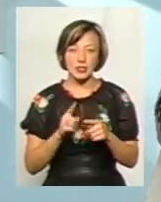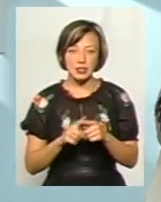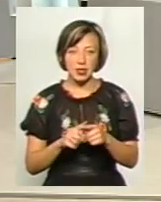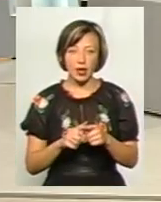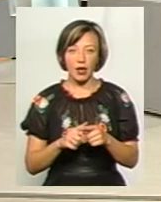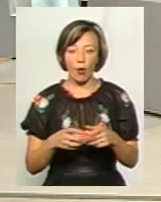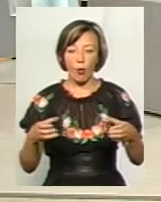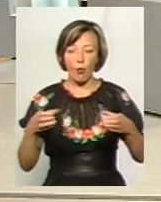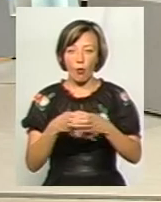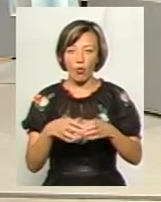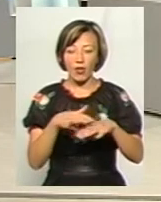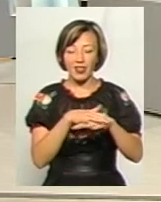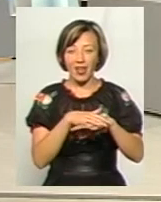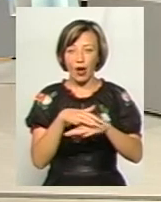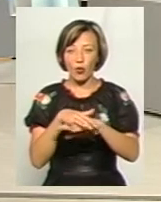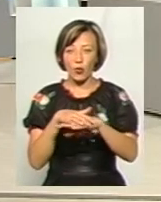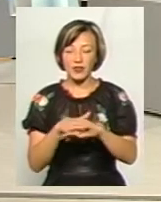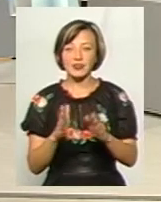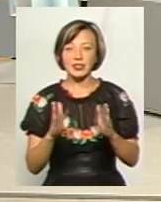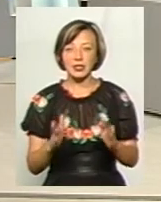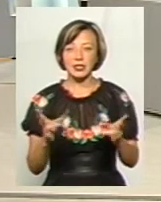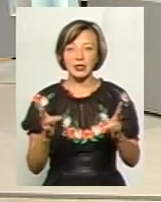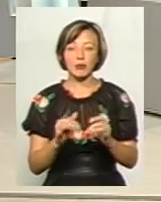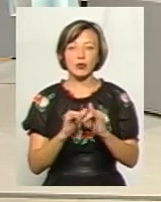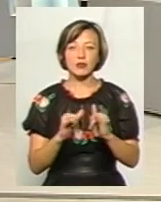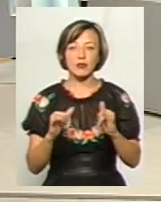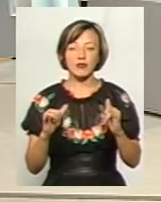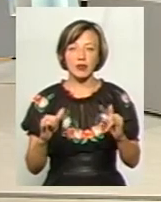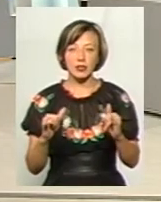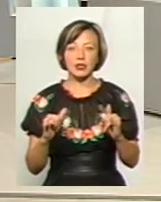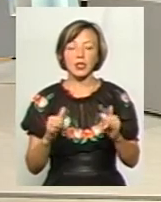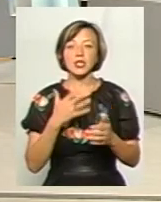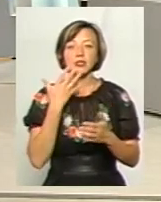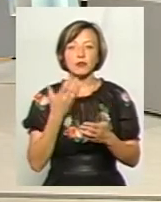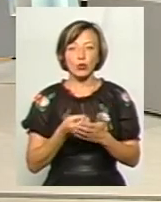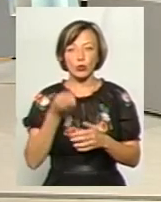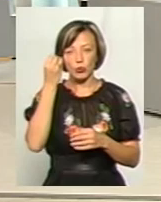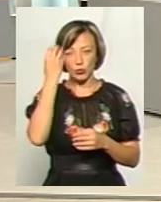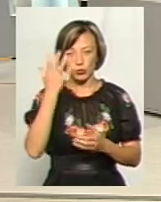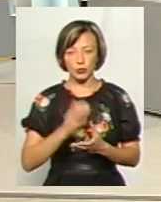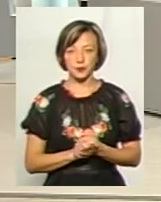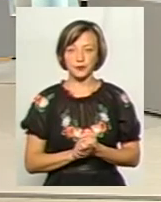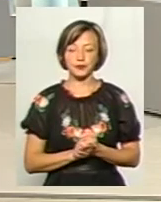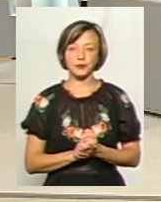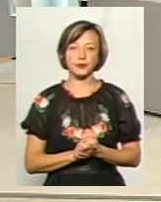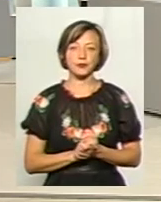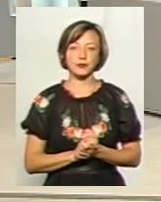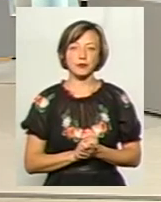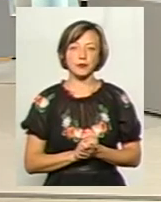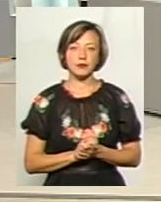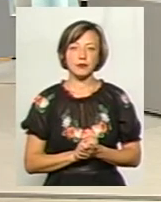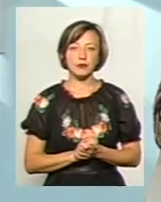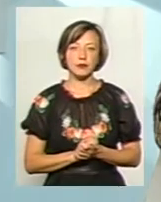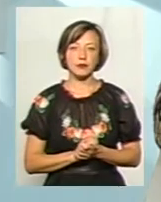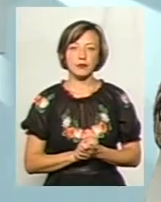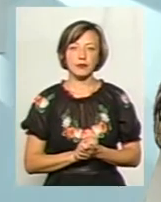народів. Всього-навсього треба розвивати слід, розвивати безперечно свою культуру. Слід, знову ж